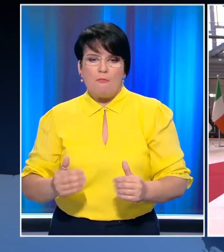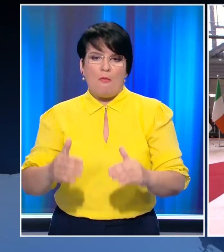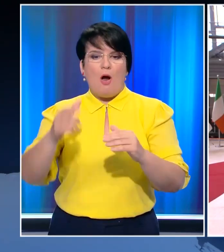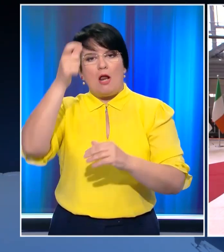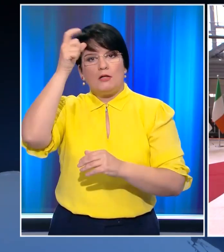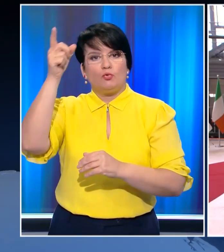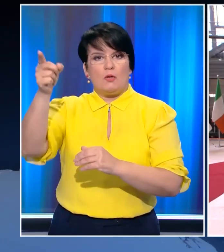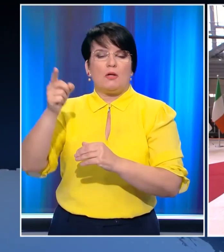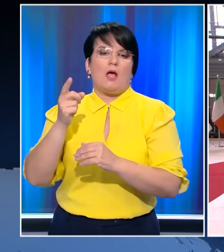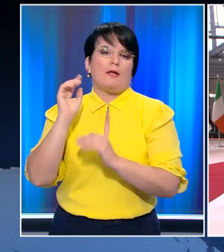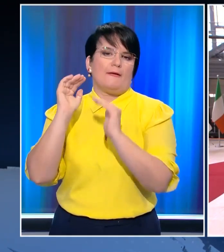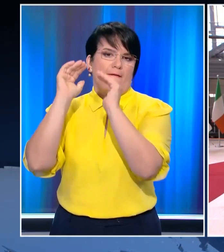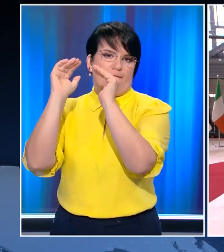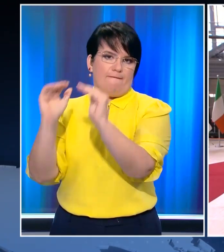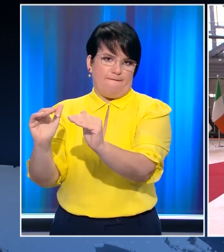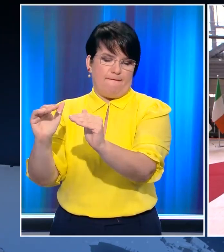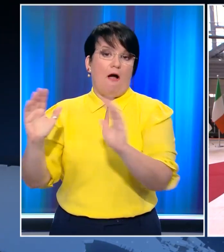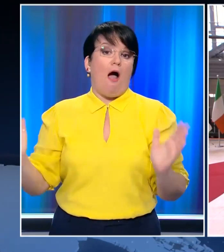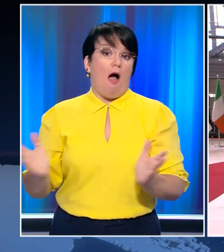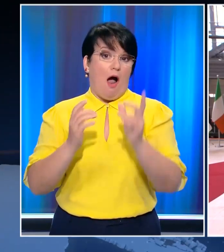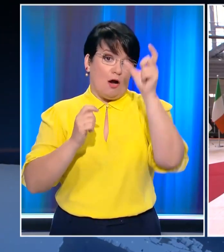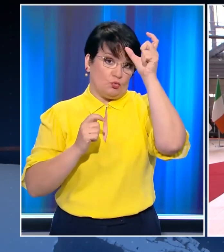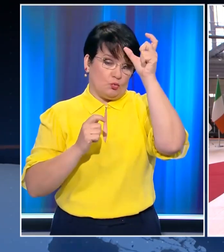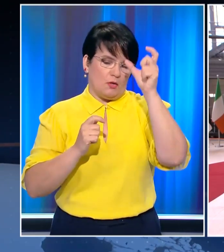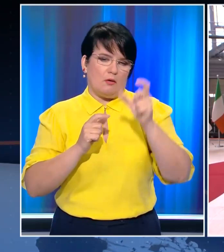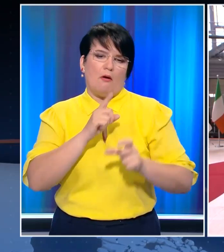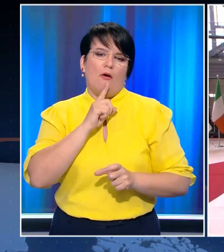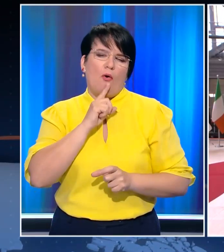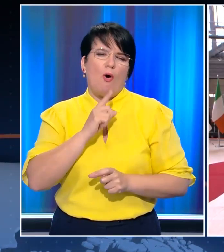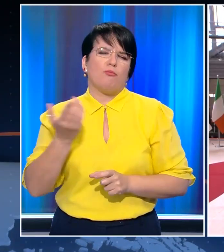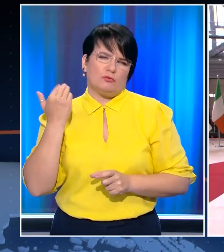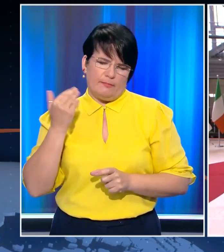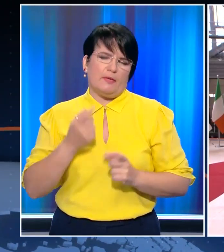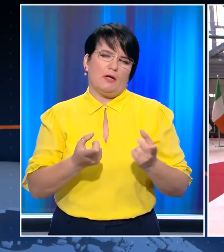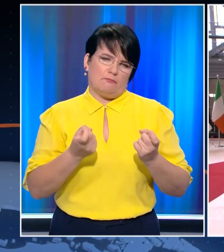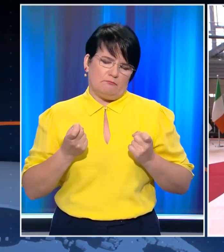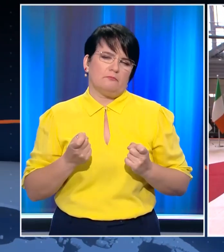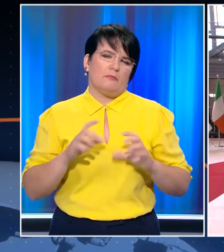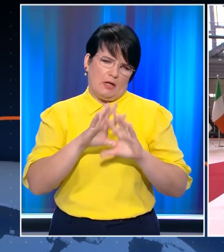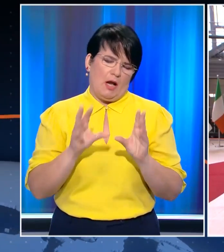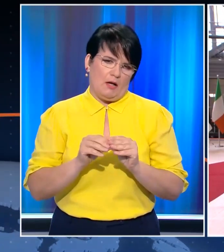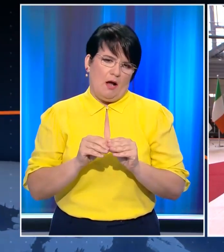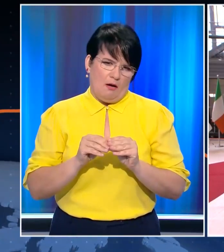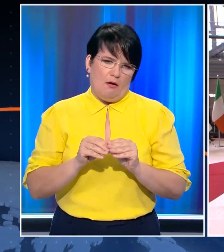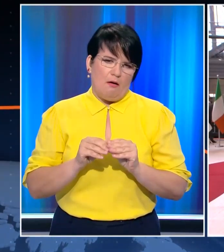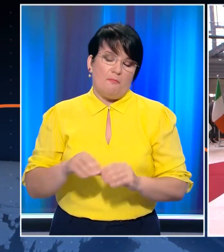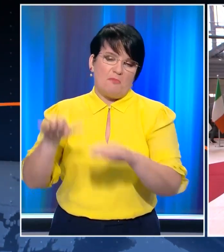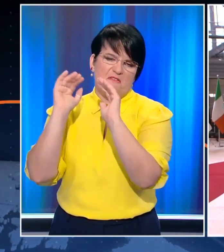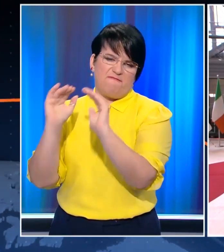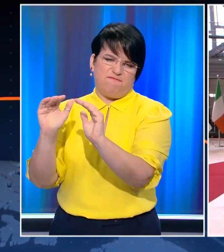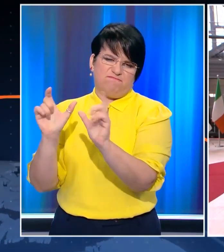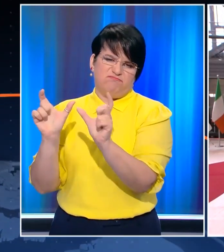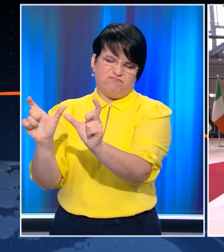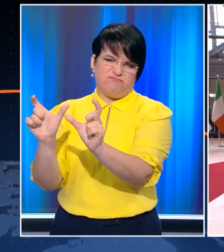αναστρέψιμο τρόπο σε περίπτωση που η Τουρκία επανέλθει σε προκλητική συμπεριφορά επαναλαμβάνοντας με αυτόν τον τρόπο